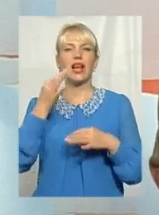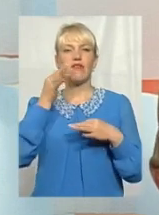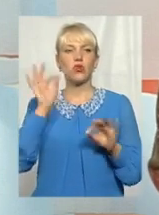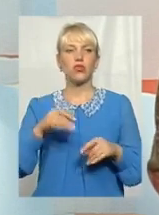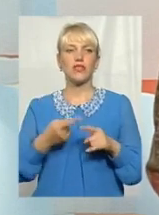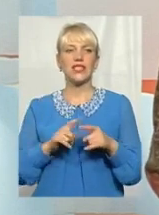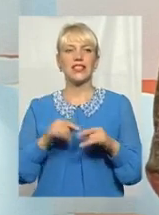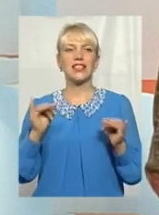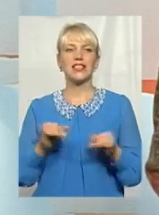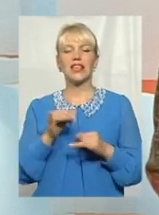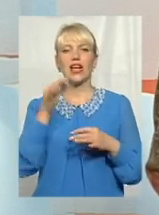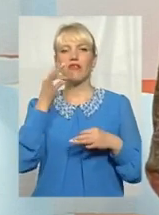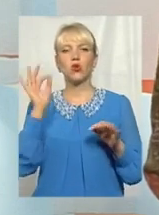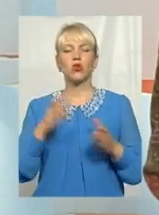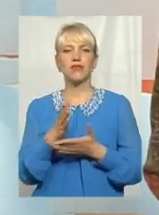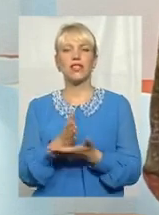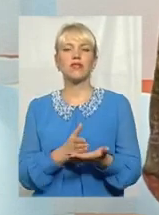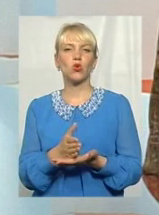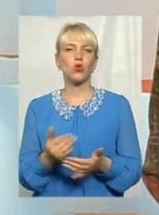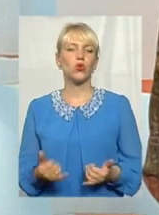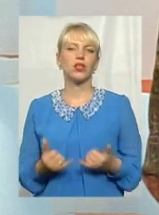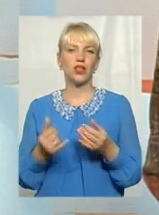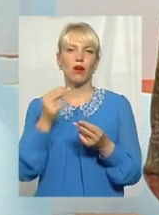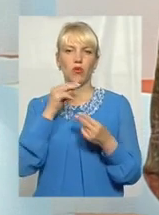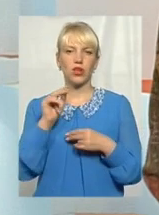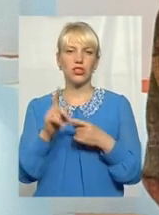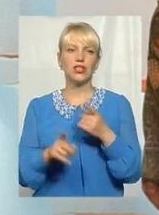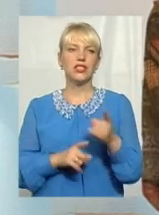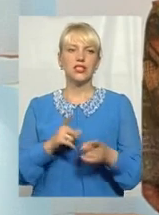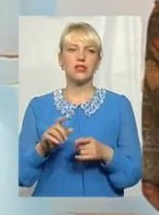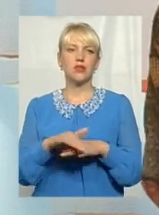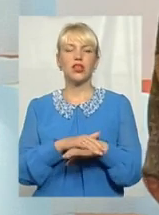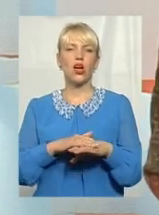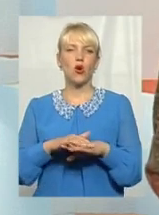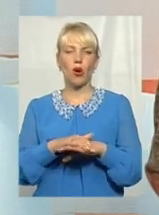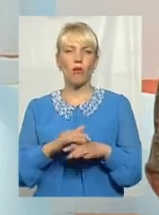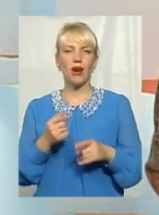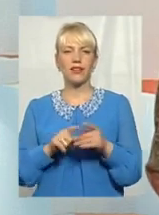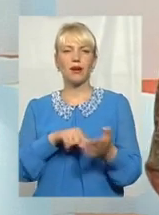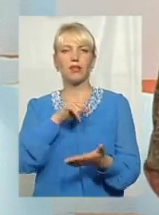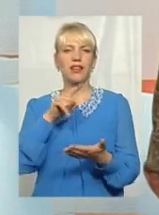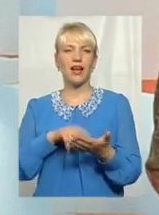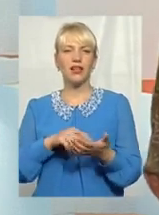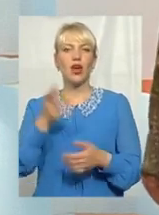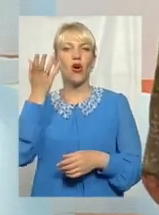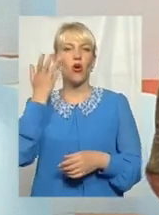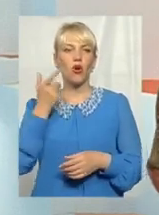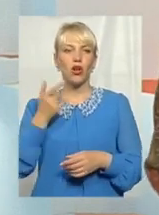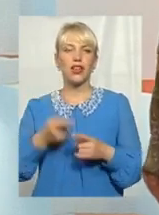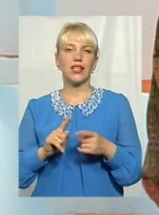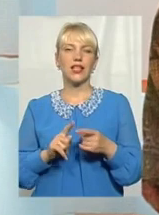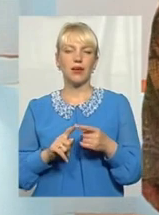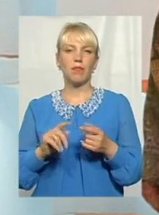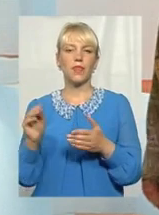І цей цікавий досвід знову слугує покращенню і змінам громади. І питання. Звісно, коли медійники